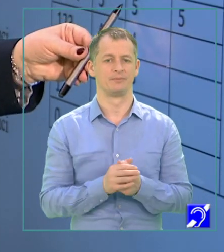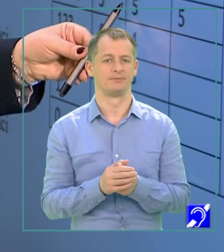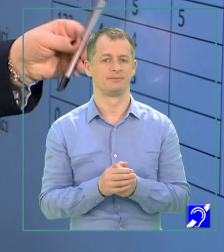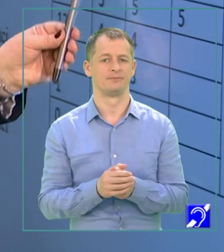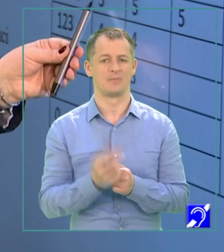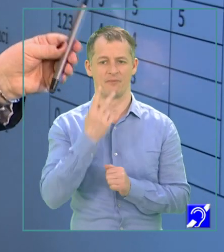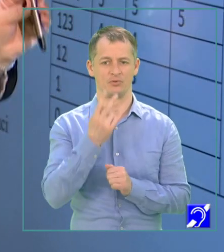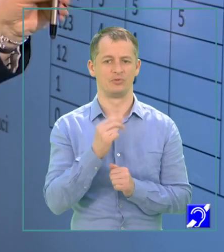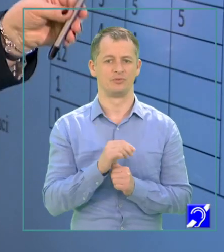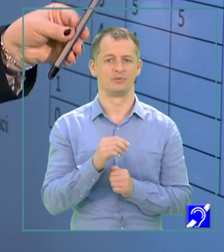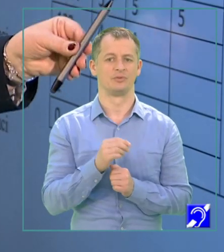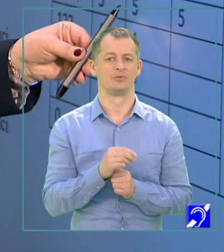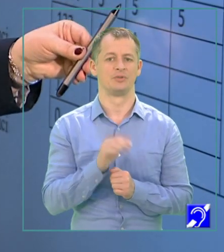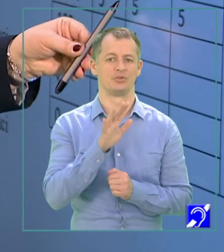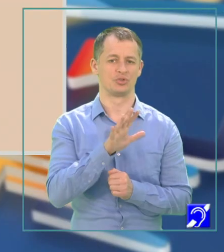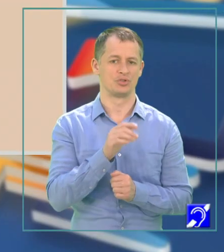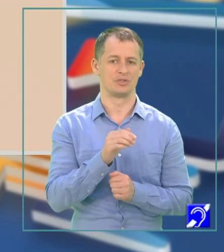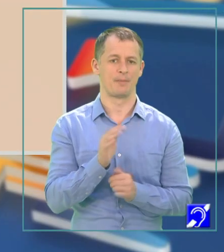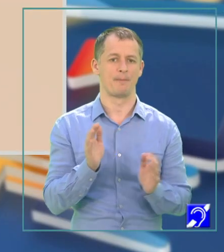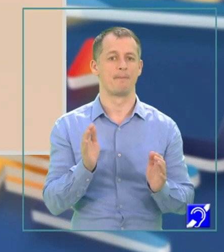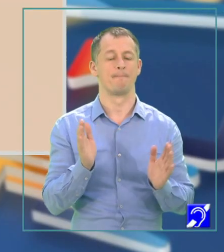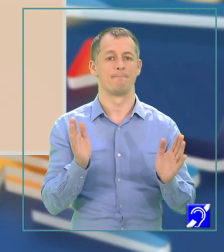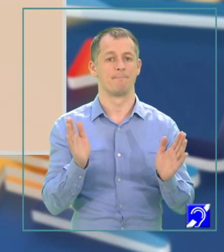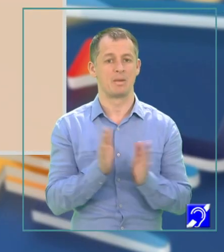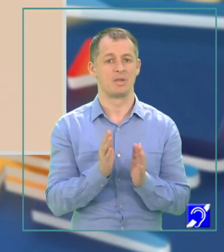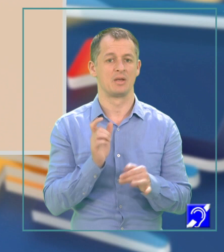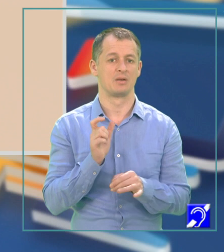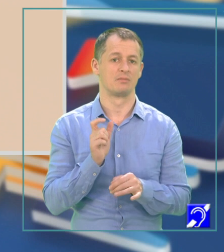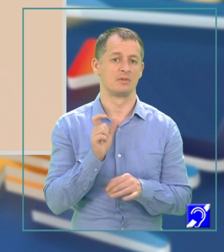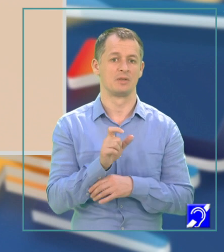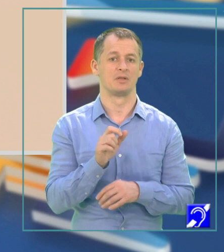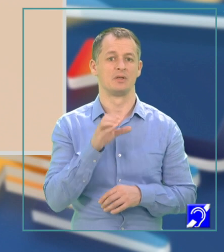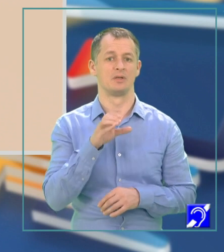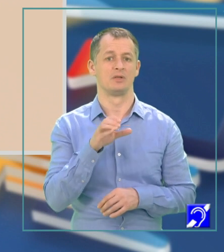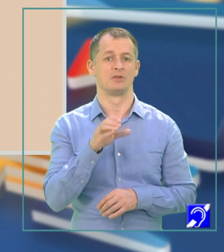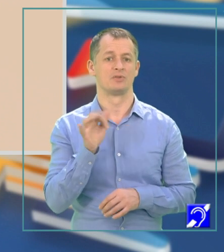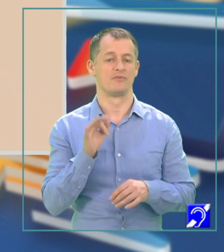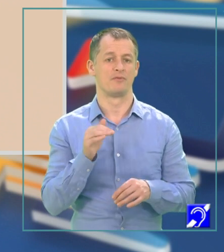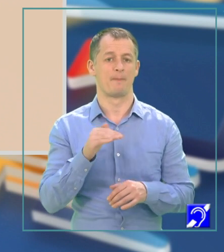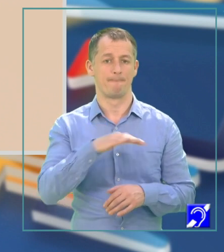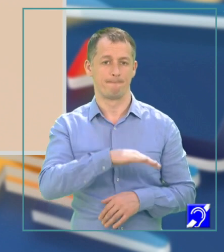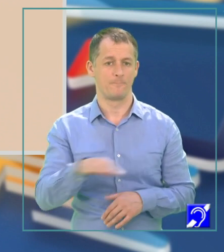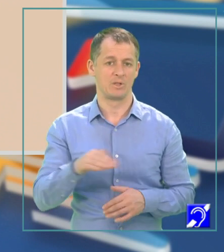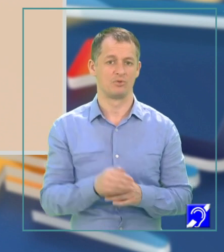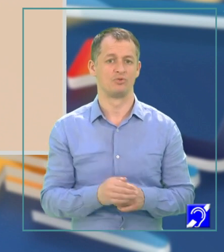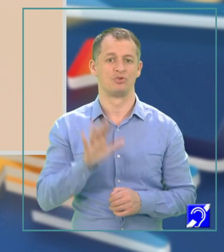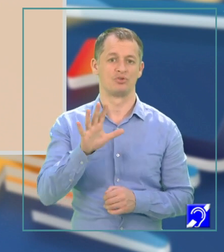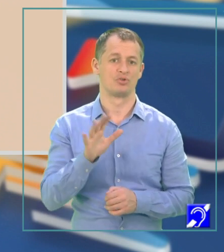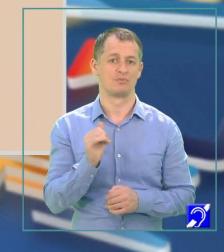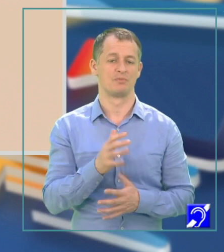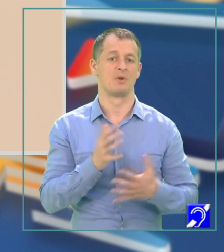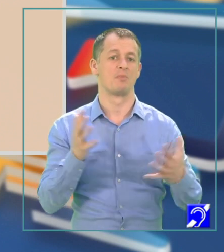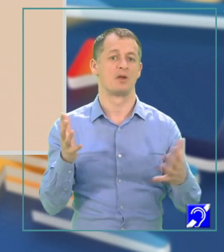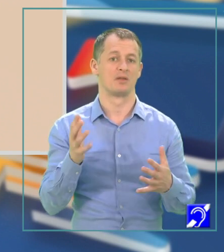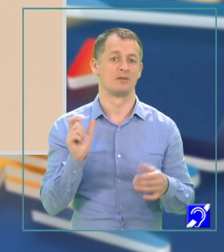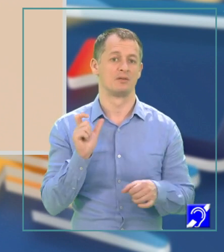5 este mai mic decât cif min și s-a reținut și 5 este mai mare decât cif